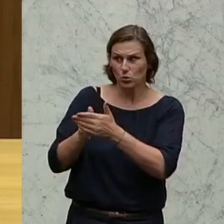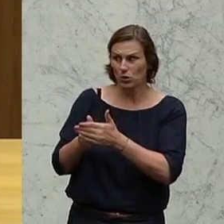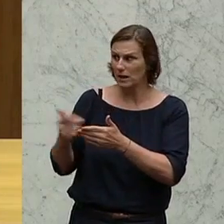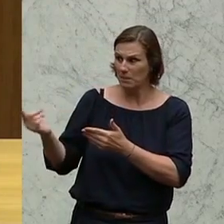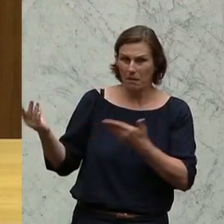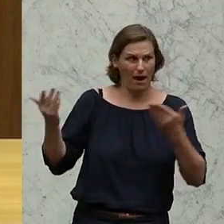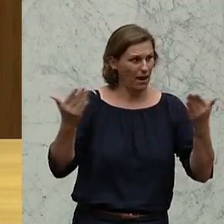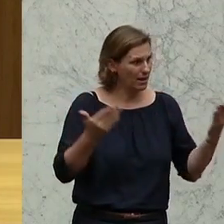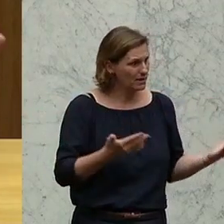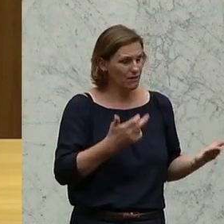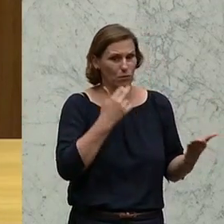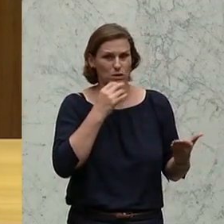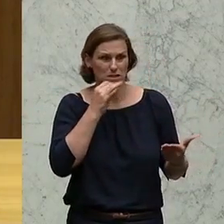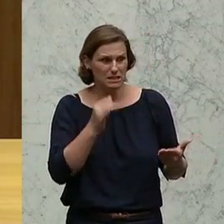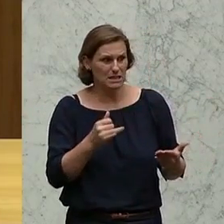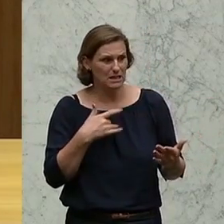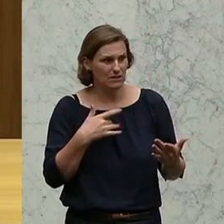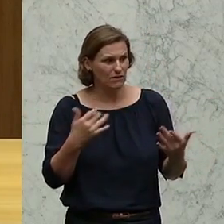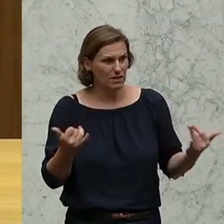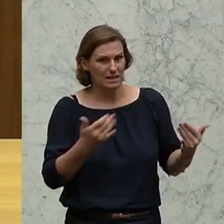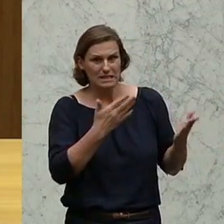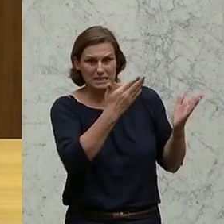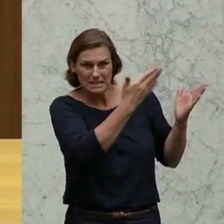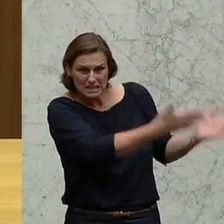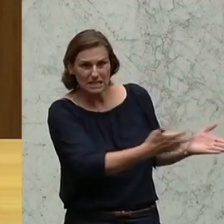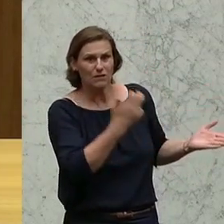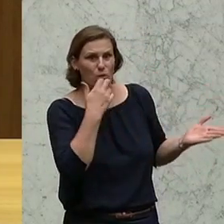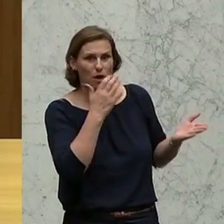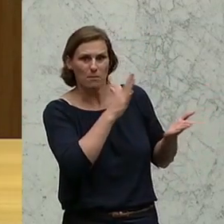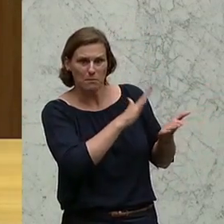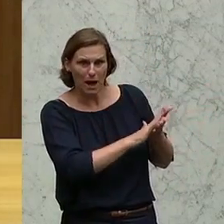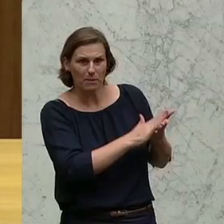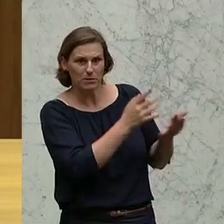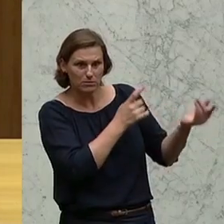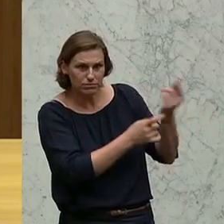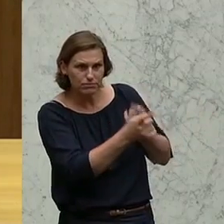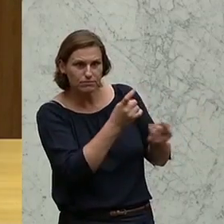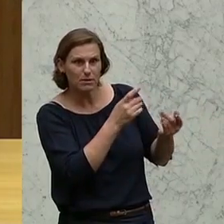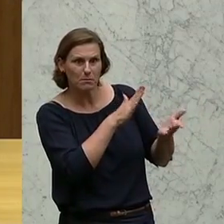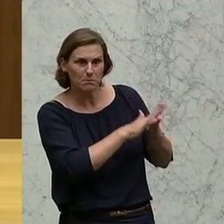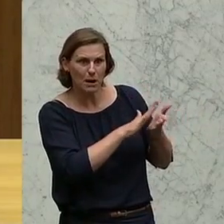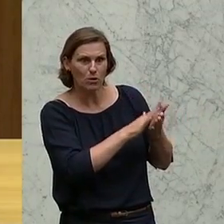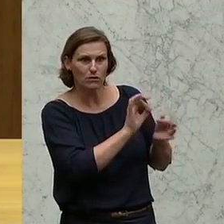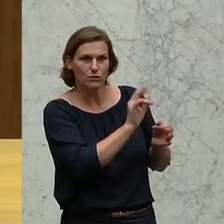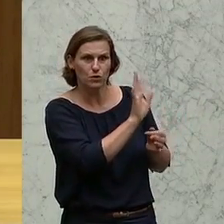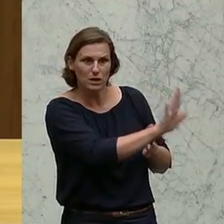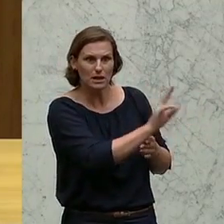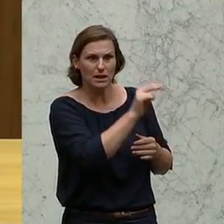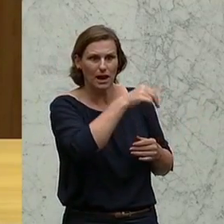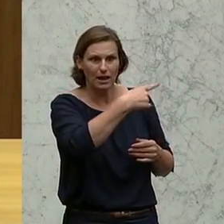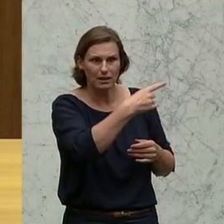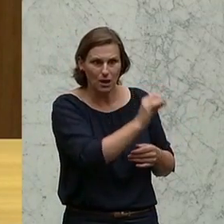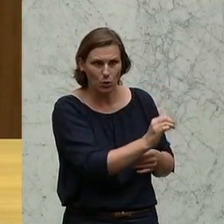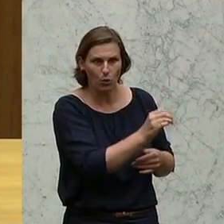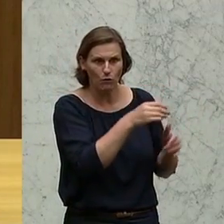betreiben nichts anderes als Klientelpolitik. Sie wollen weiterhin den Zuzug, weil Sie brauchen ja für Ihre NGOs die Flüchtlinge. Und Sie